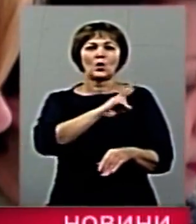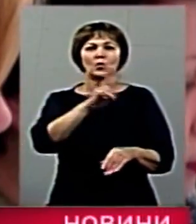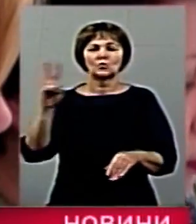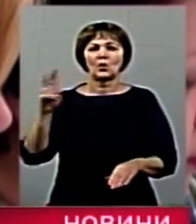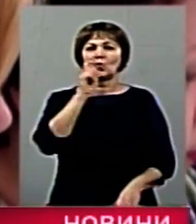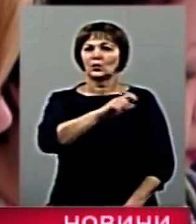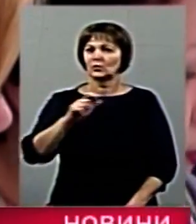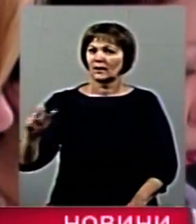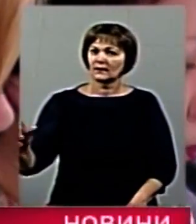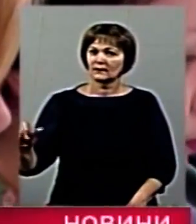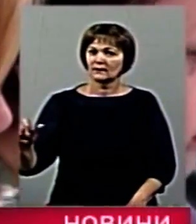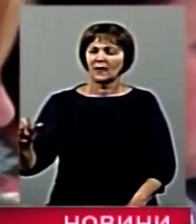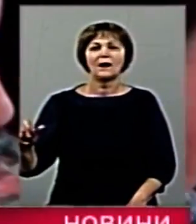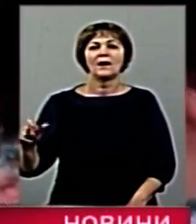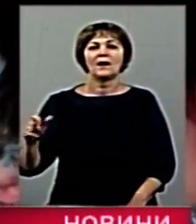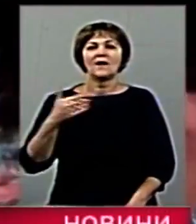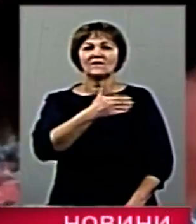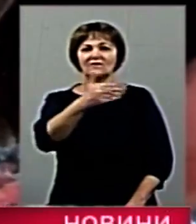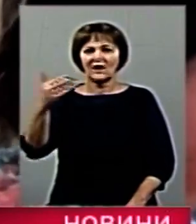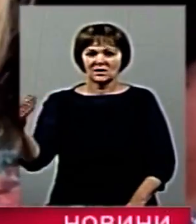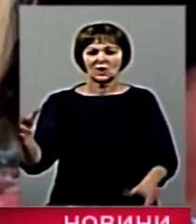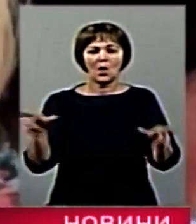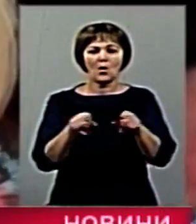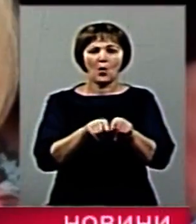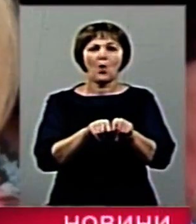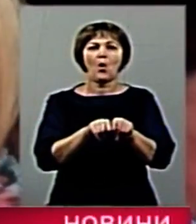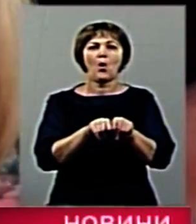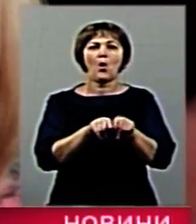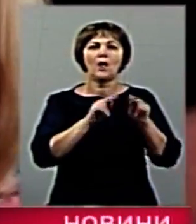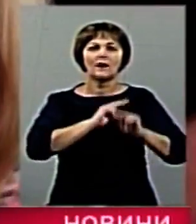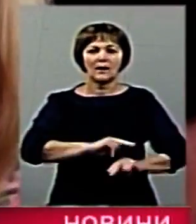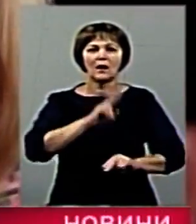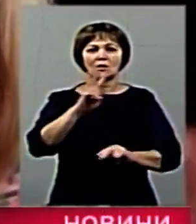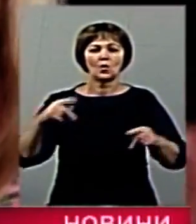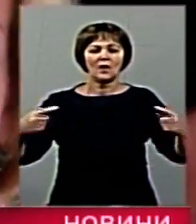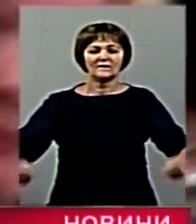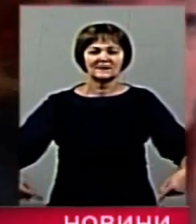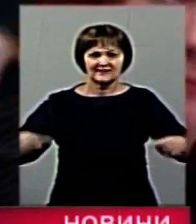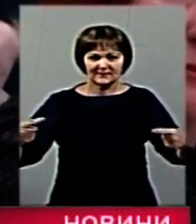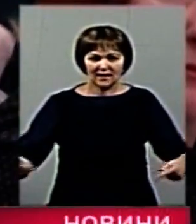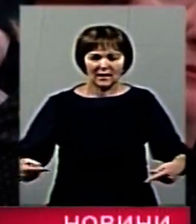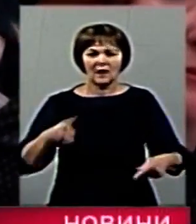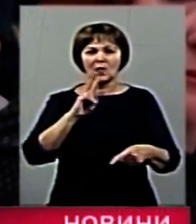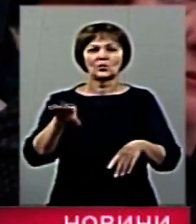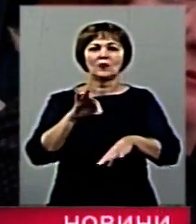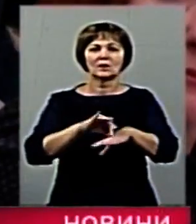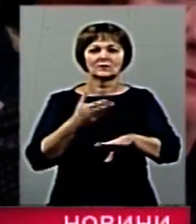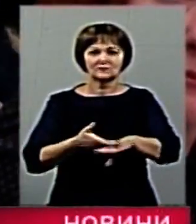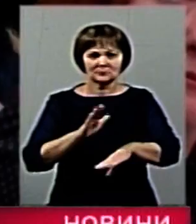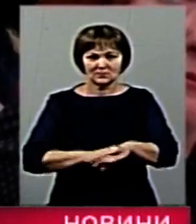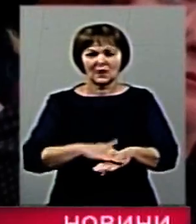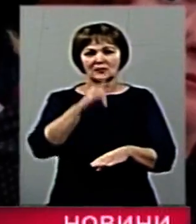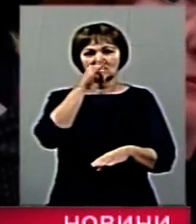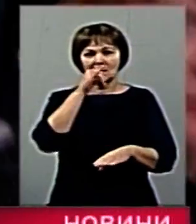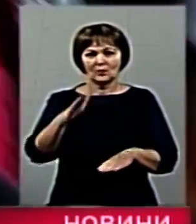мешканців, тих ваших колег, які лежачі, які на візках і які, на відміну від вас, не